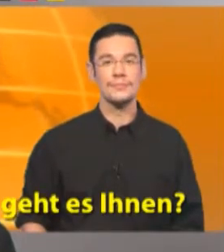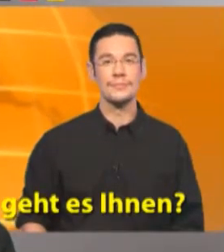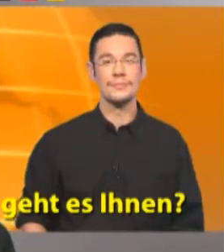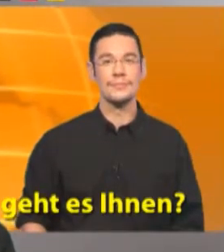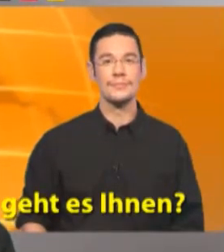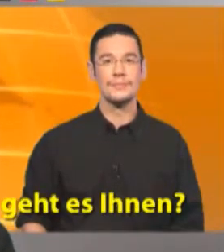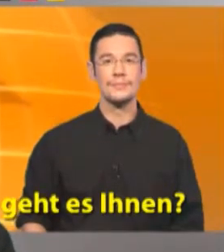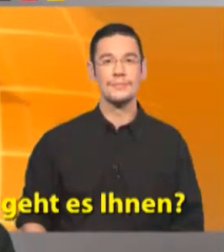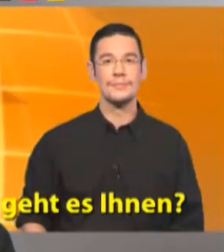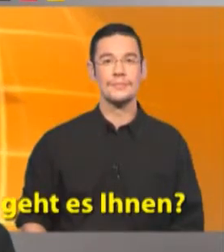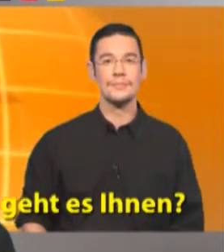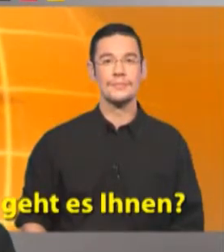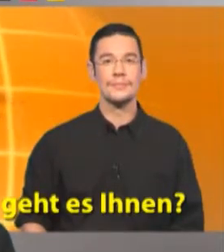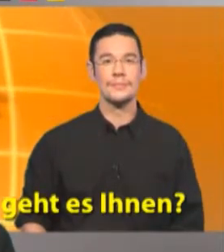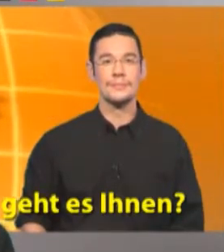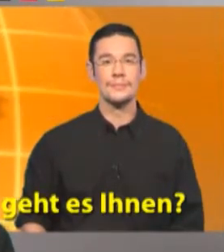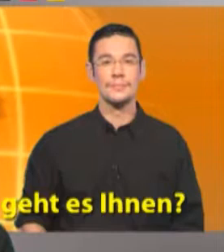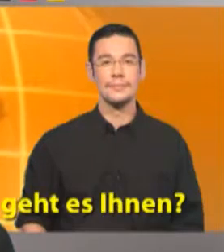Come sta?